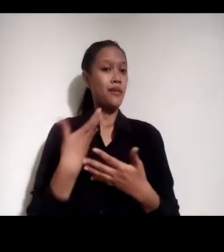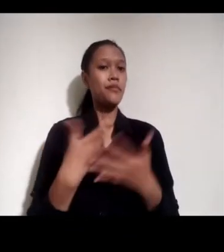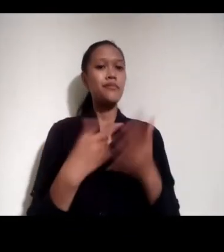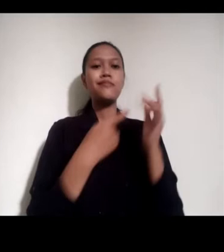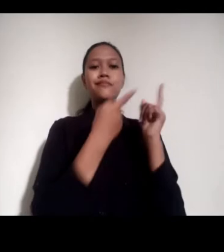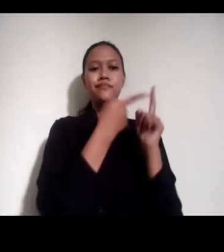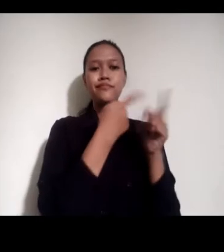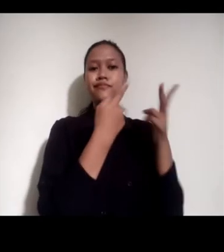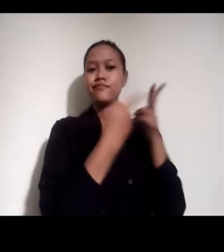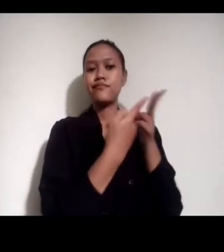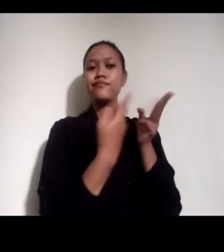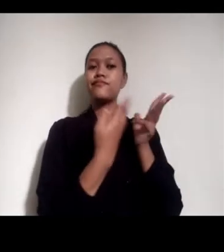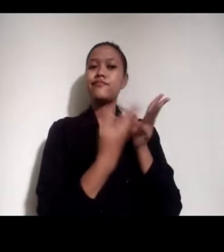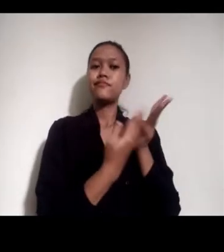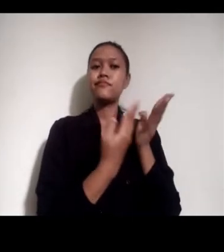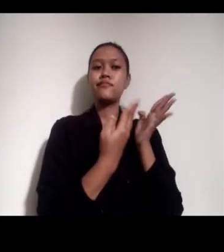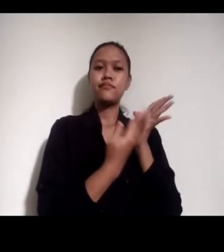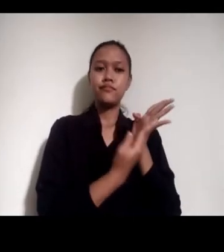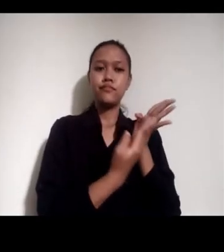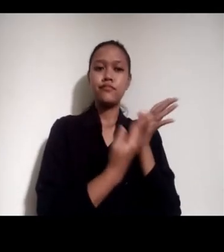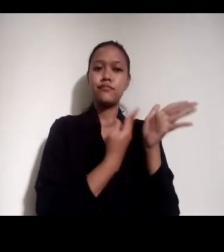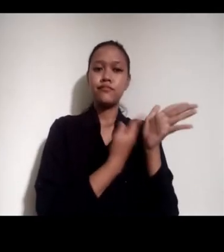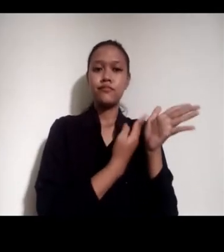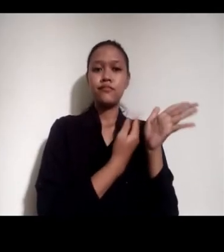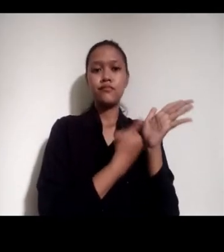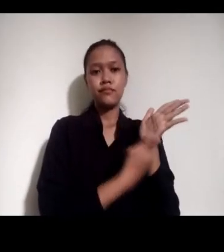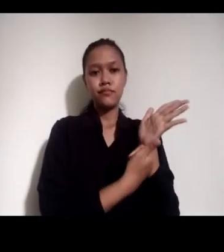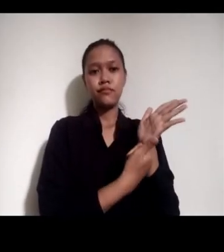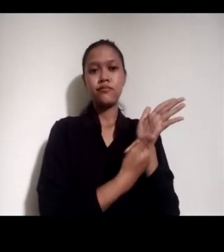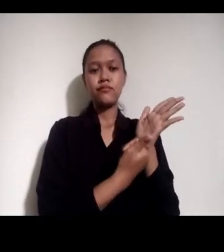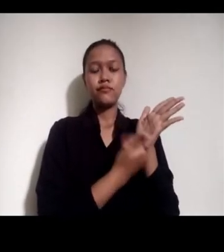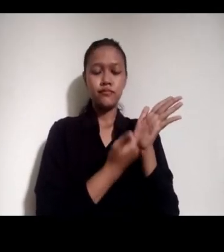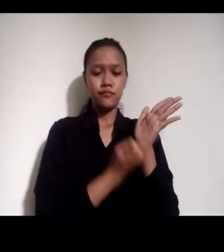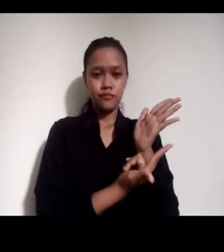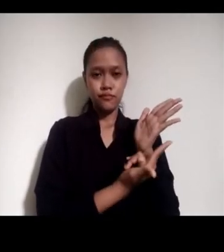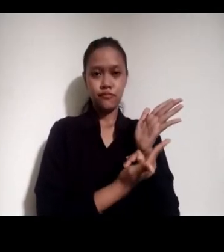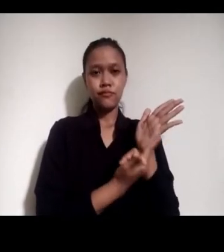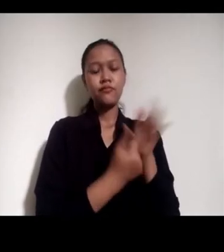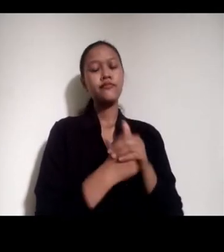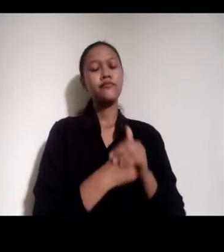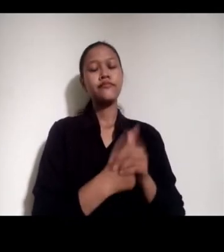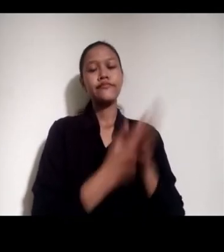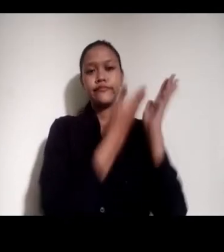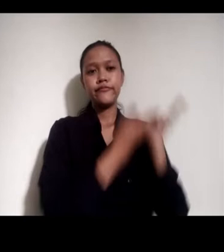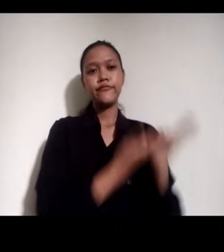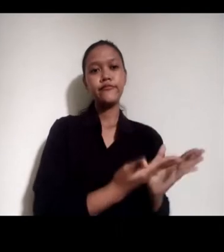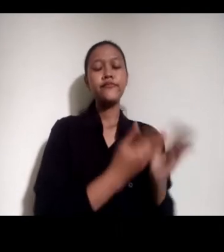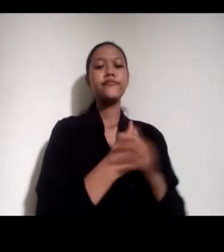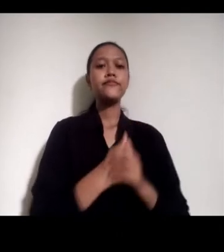Data Tirto Kompas IRIJN Journal Coder Ada Tempo juga melakukan itu